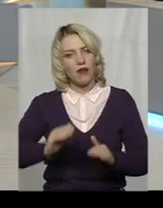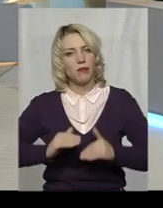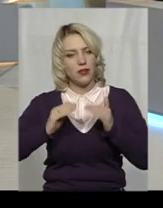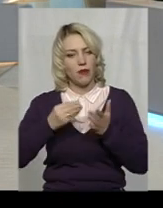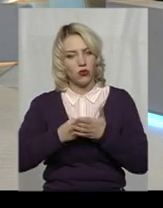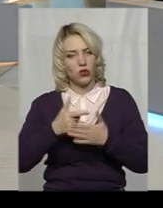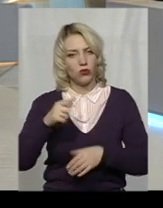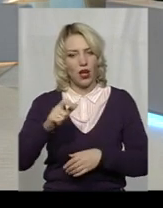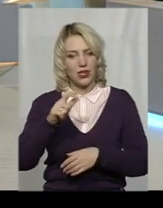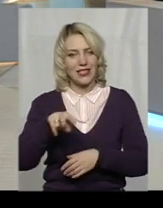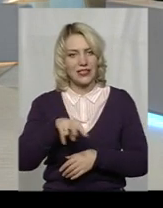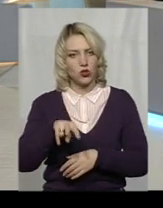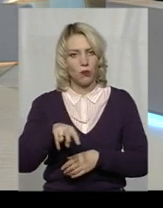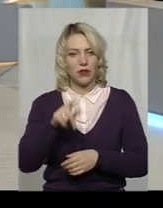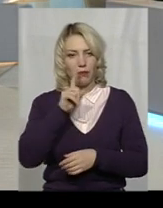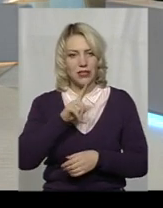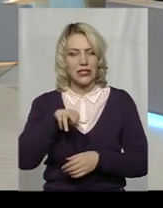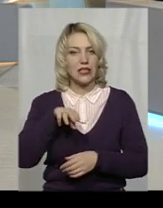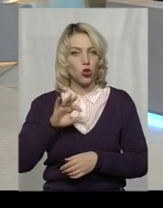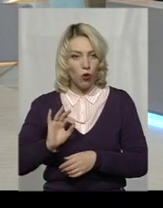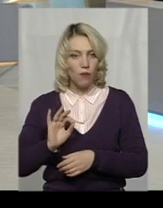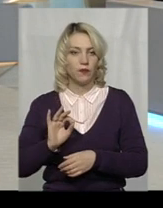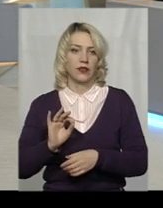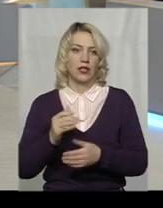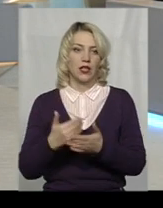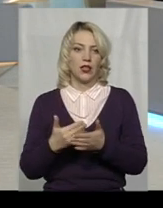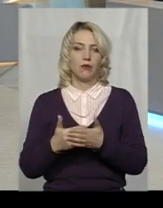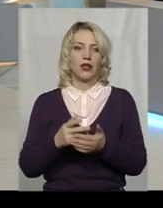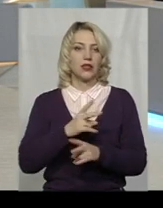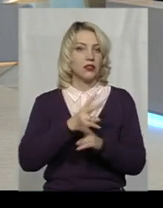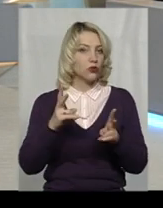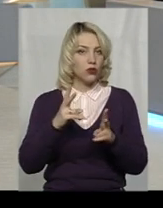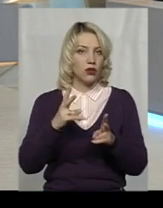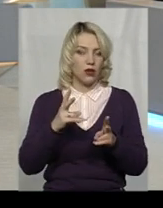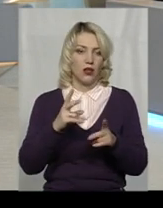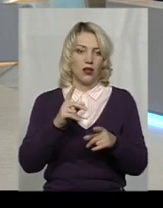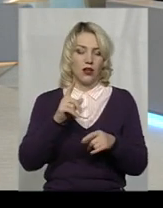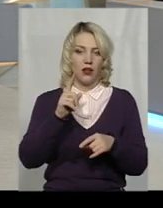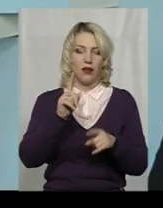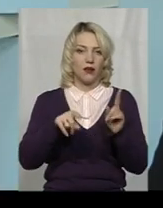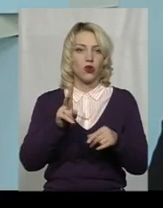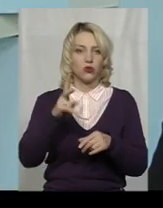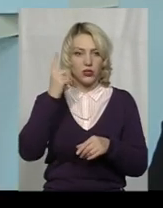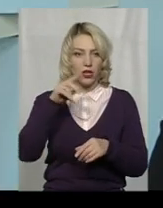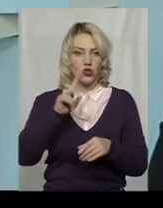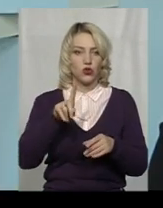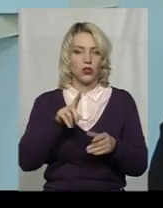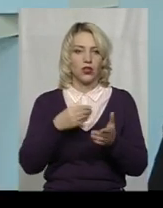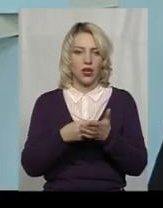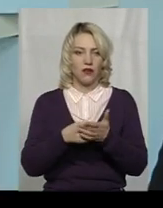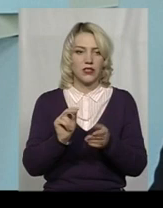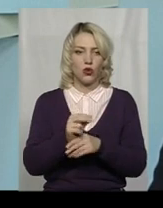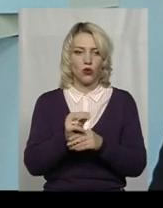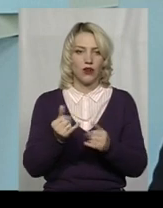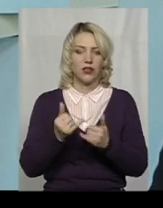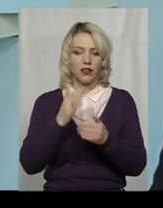ціну на газ з листопада місяця, то, наприклад, ніхто, напевно, одиниці знають про те, що тариф скоригували для